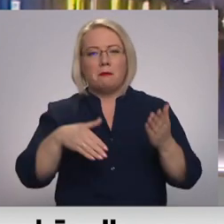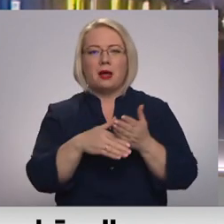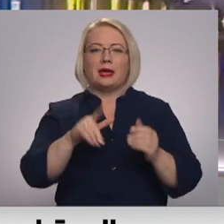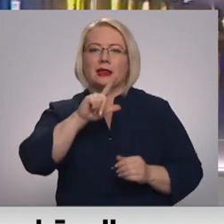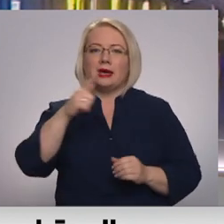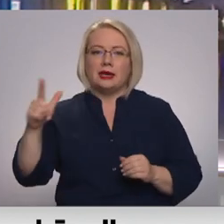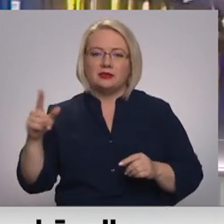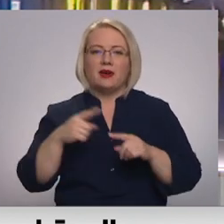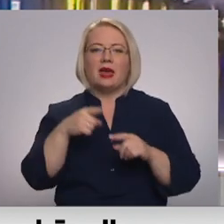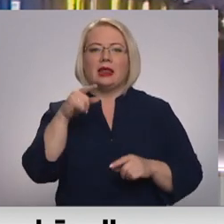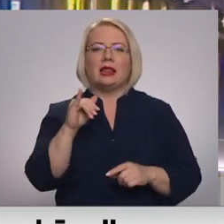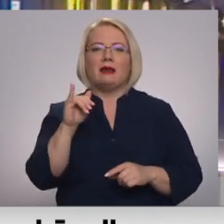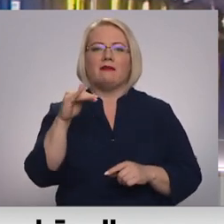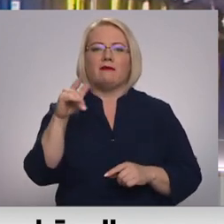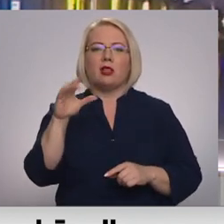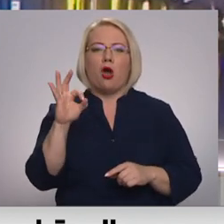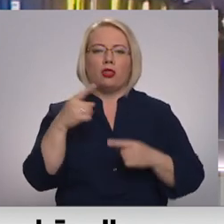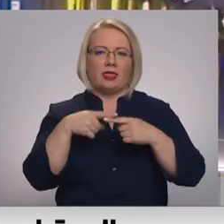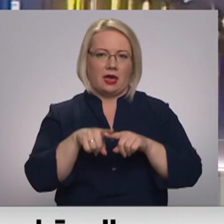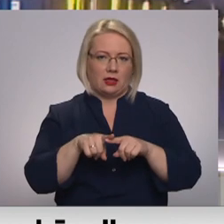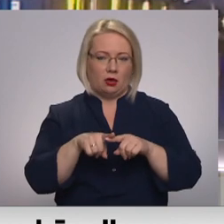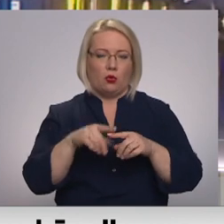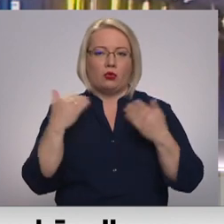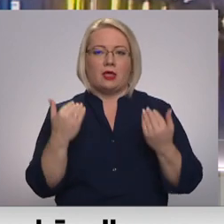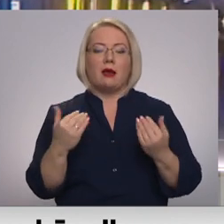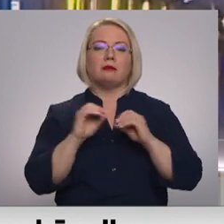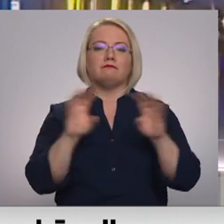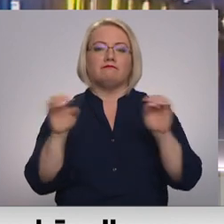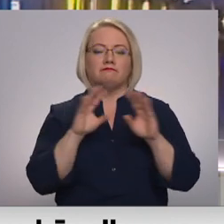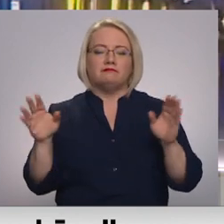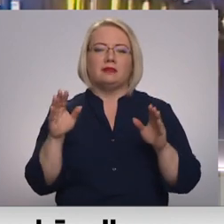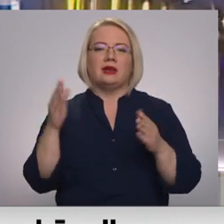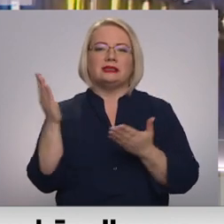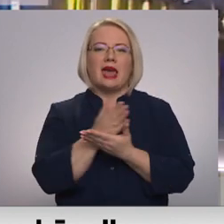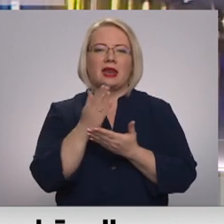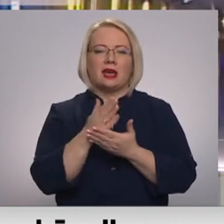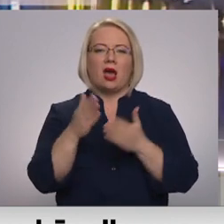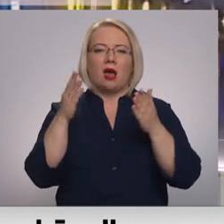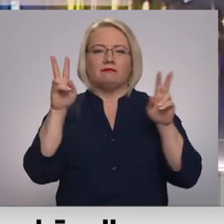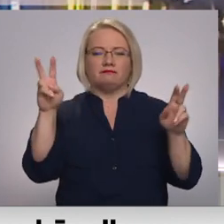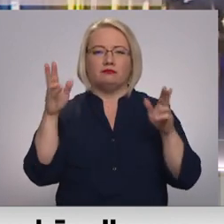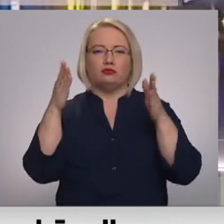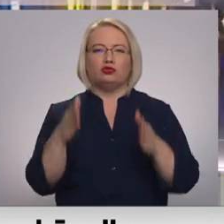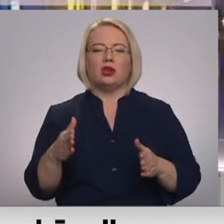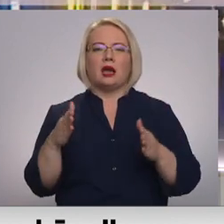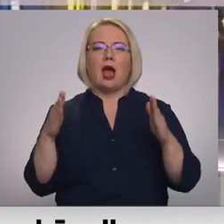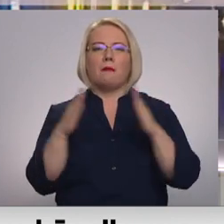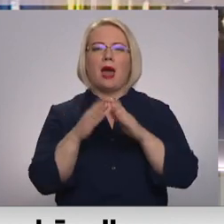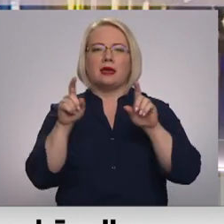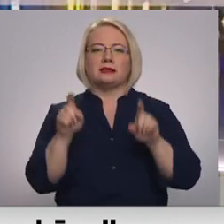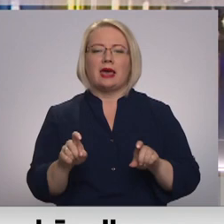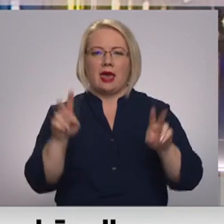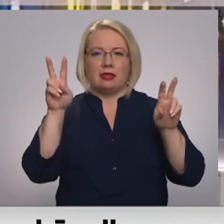tifla tehniku. Un plašāk par to sižet sērijā mūžīgā mājasēde pirmsavierisko mediju labdarības maritona dod